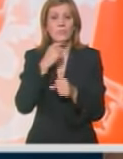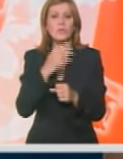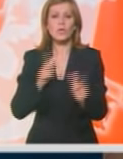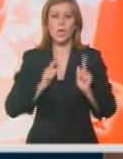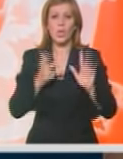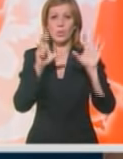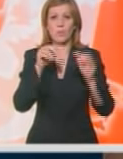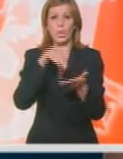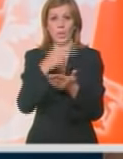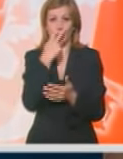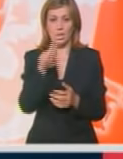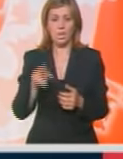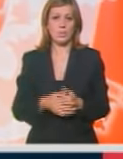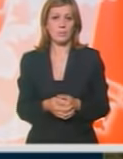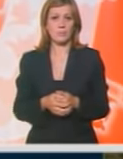posetilaca.